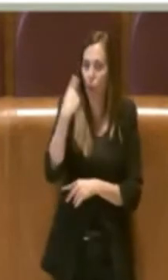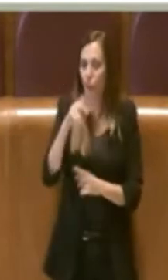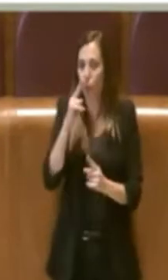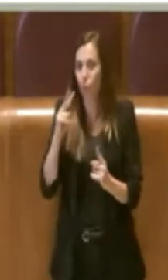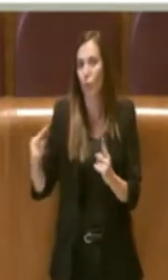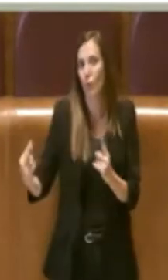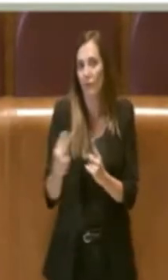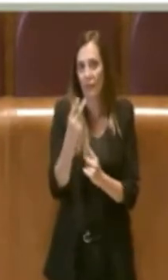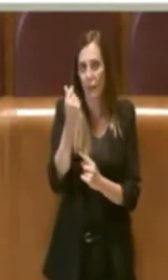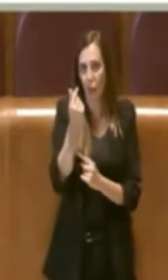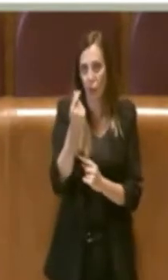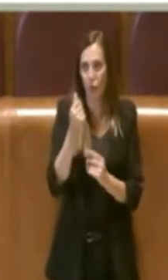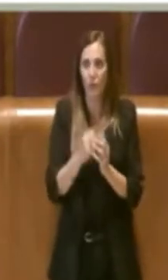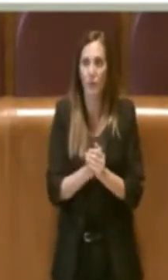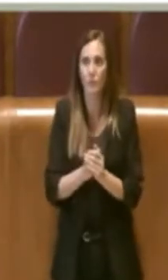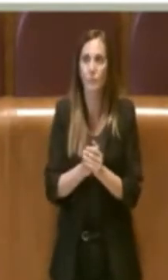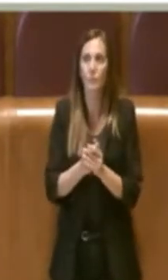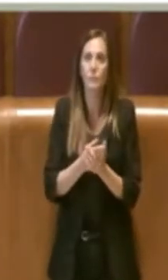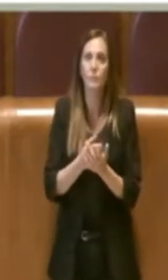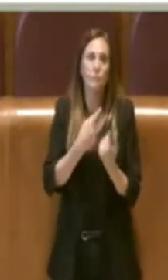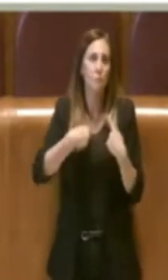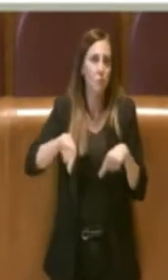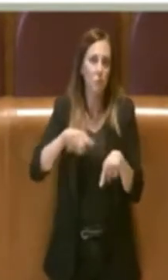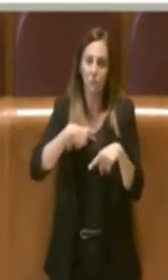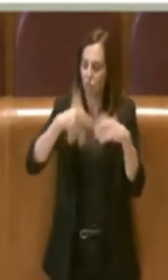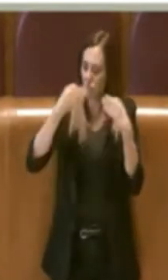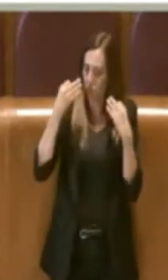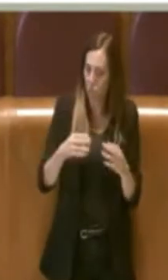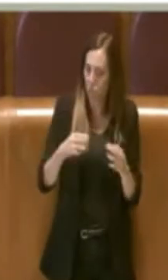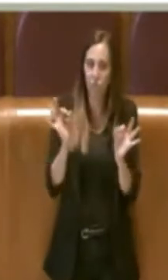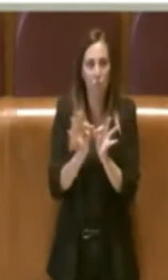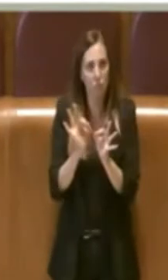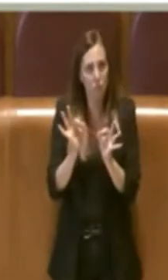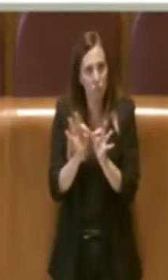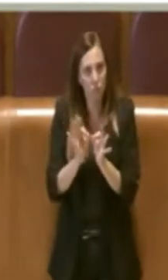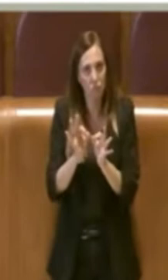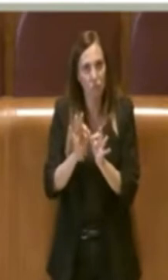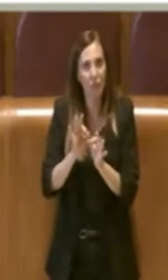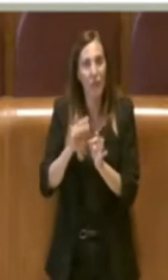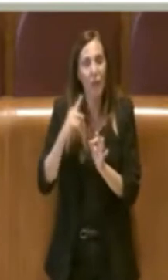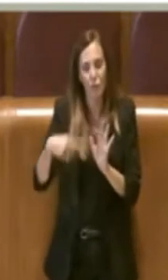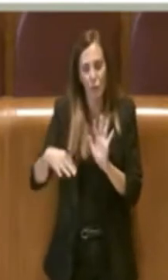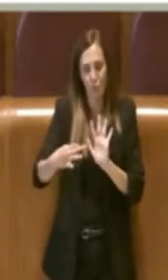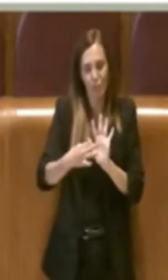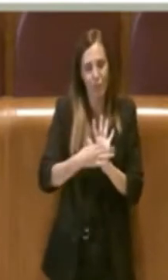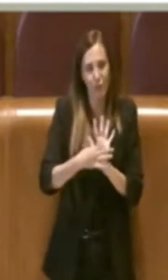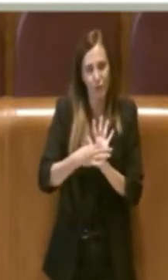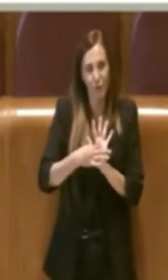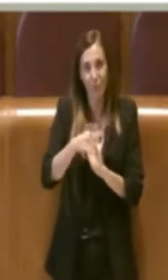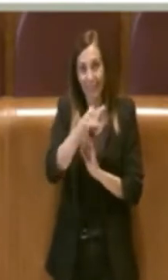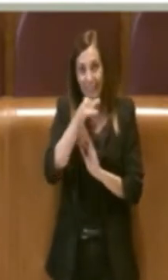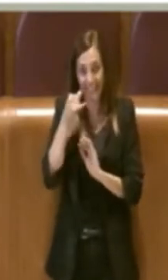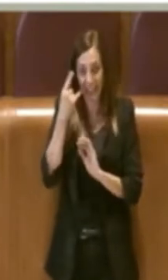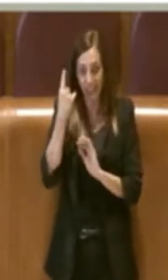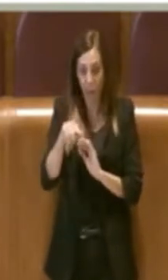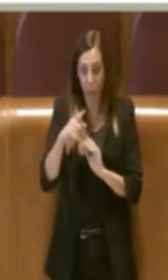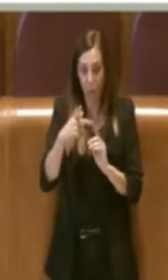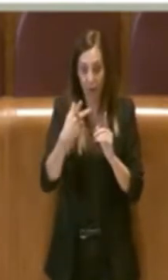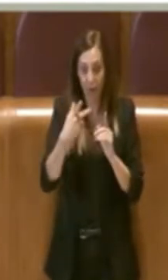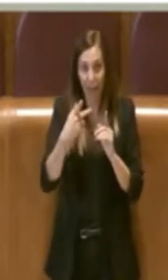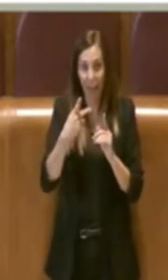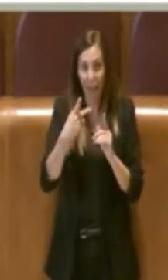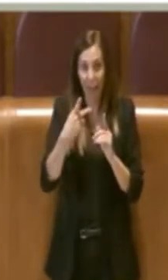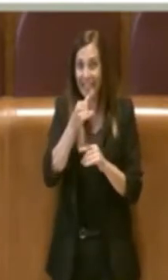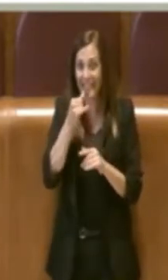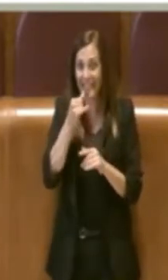economico. Siamo sicuramente d'accordo sul principio che serve non una redistribuzione, in quanto va